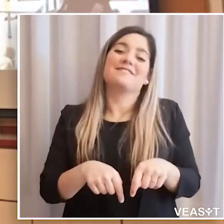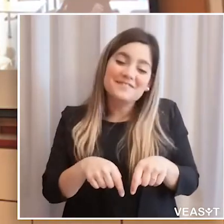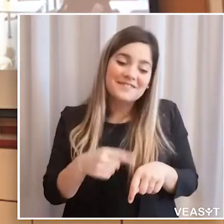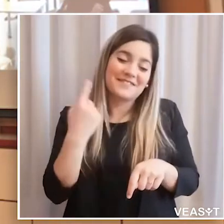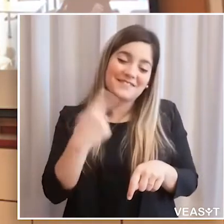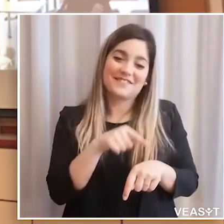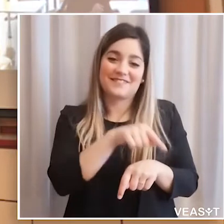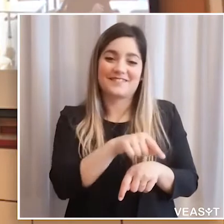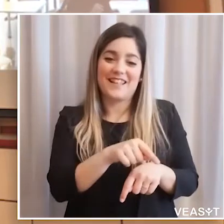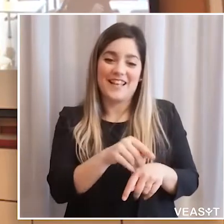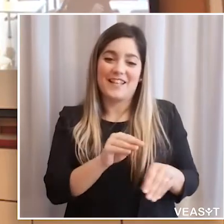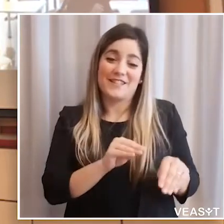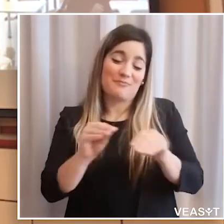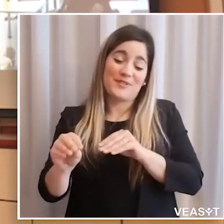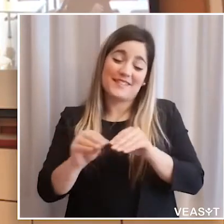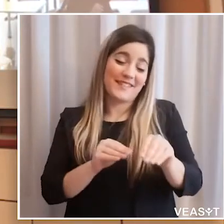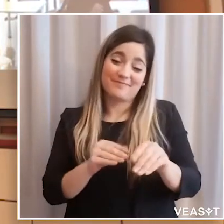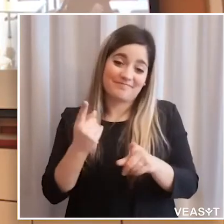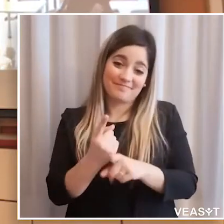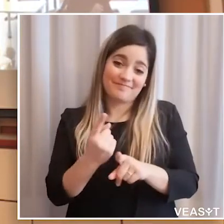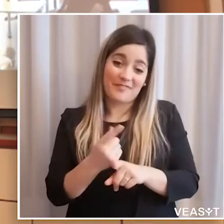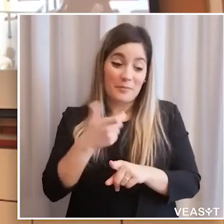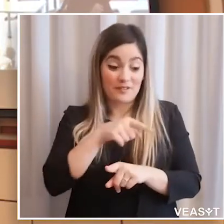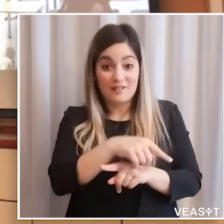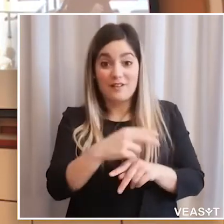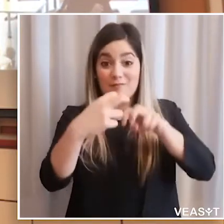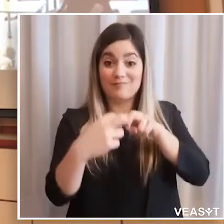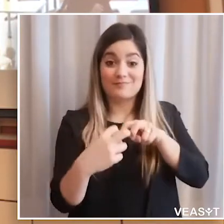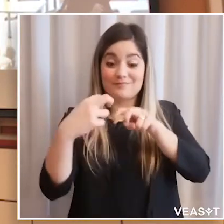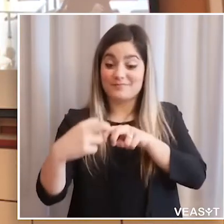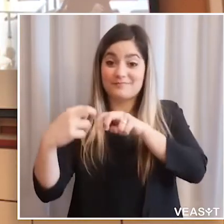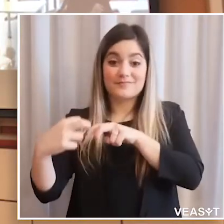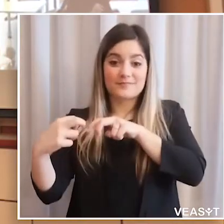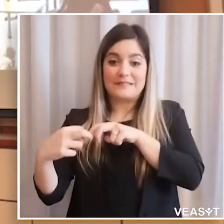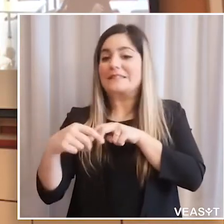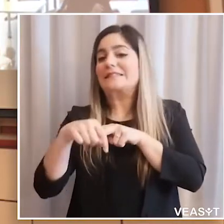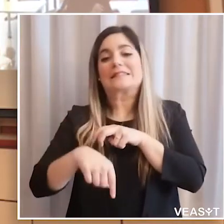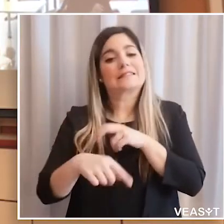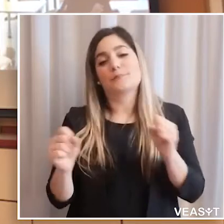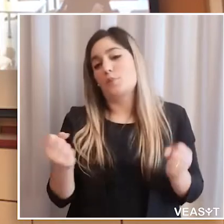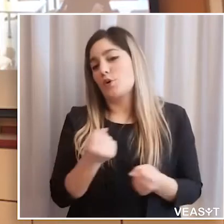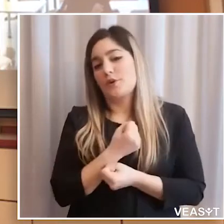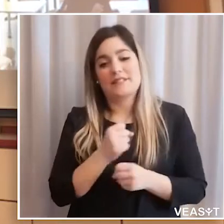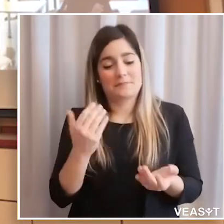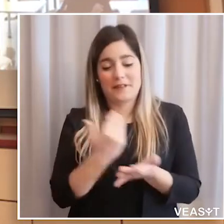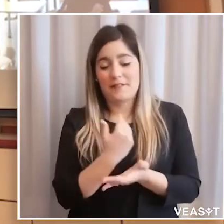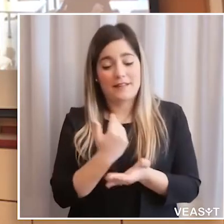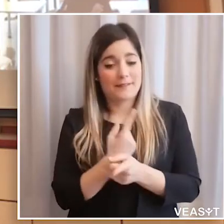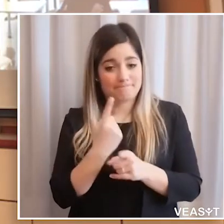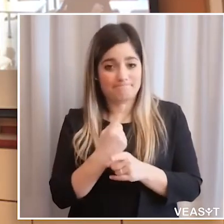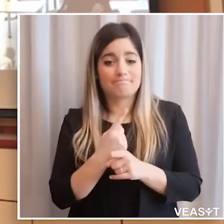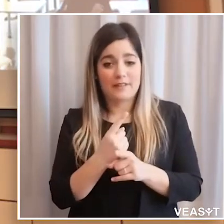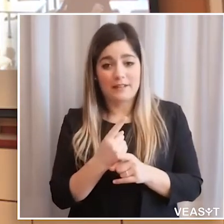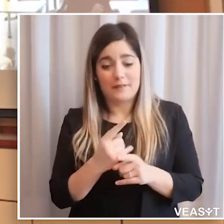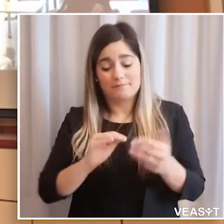e da lì in poi poi le abbiamo spostate, perché erano sedie che erano una di fronte all'altra e come sapete